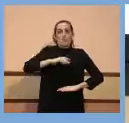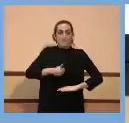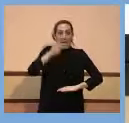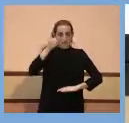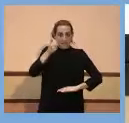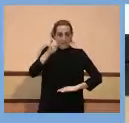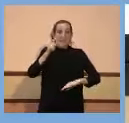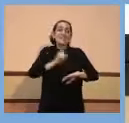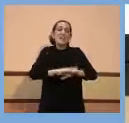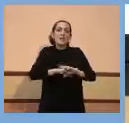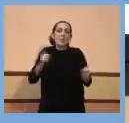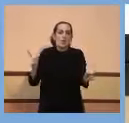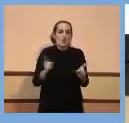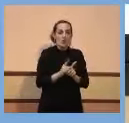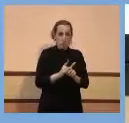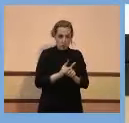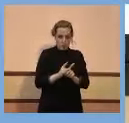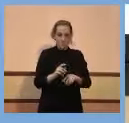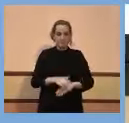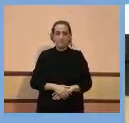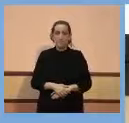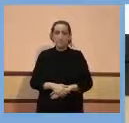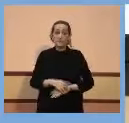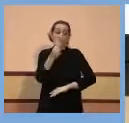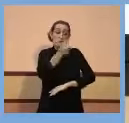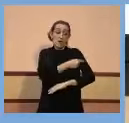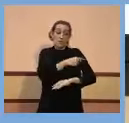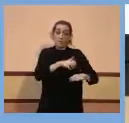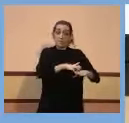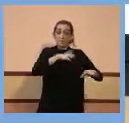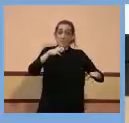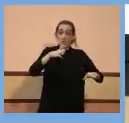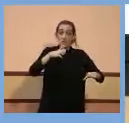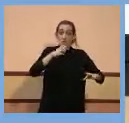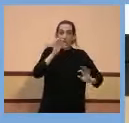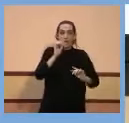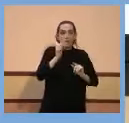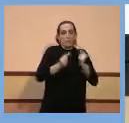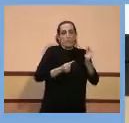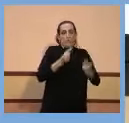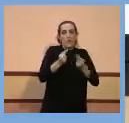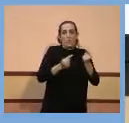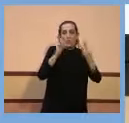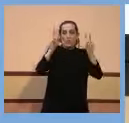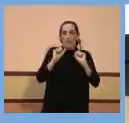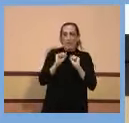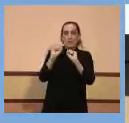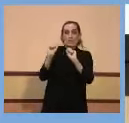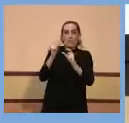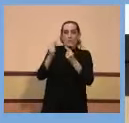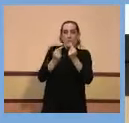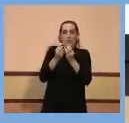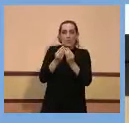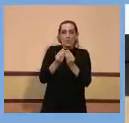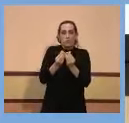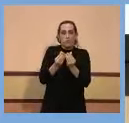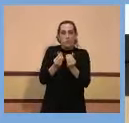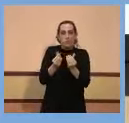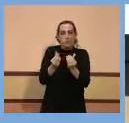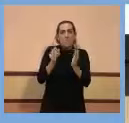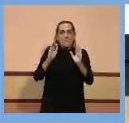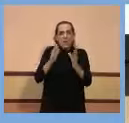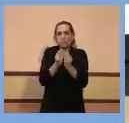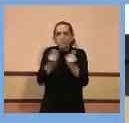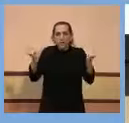Para la mayoría de les vacunas els anticuerpos van decayendo a lo largo del tiempo, però no